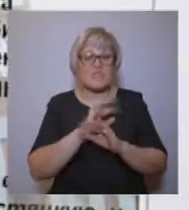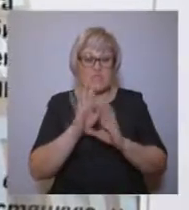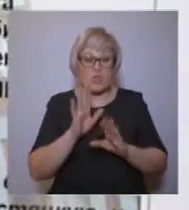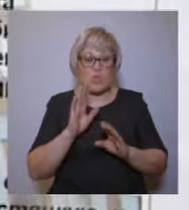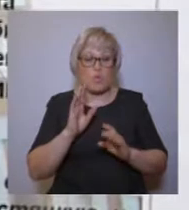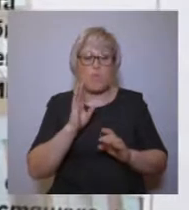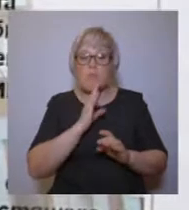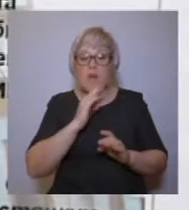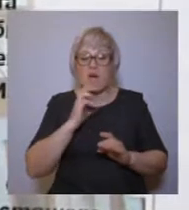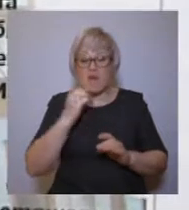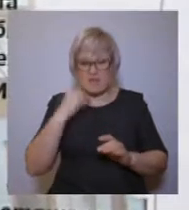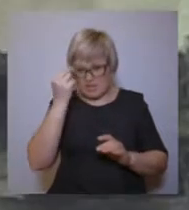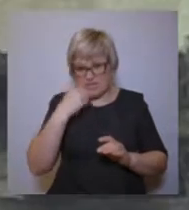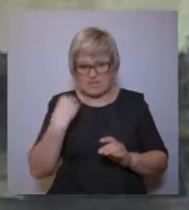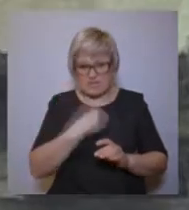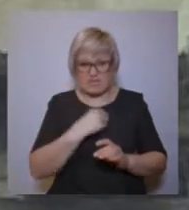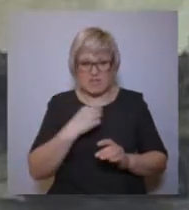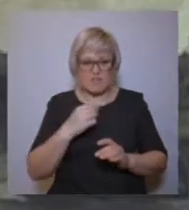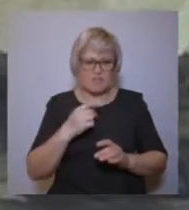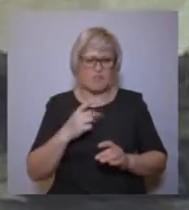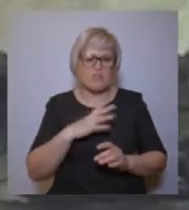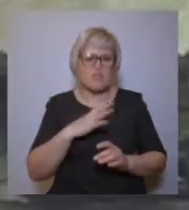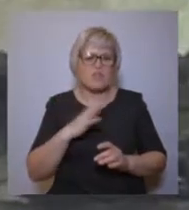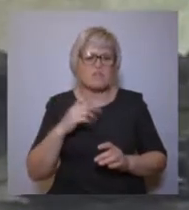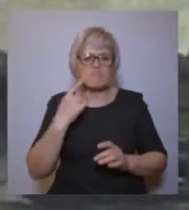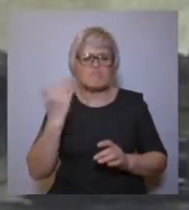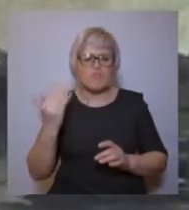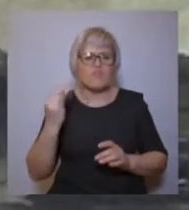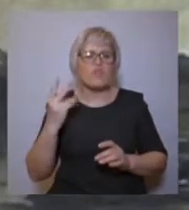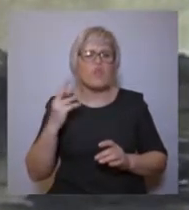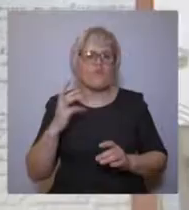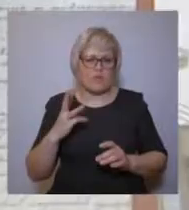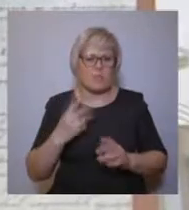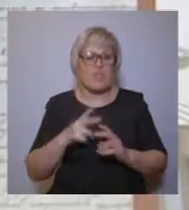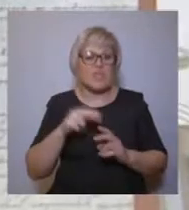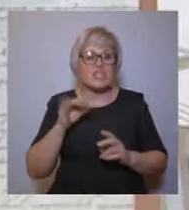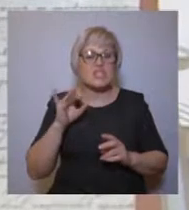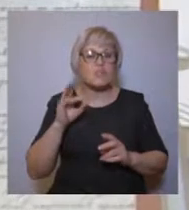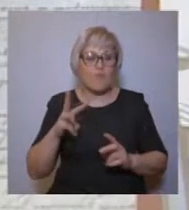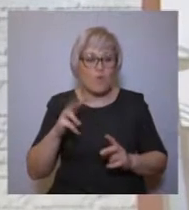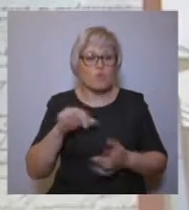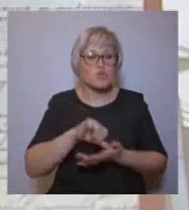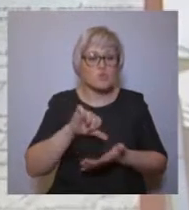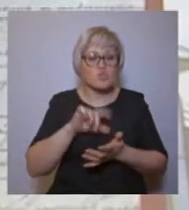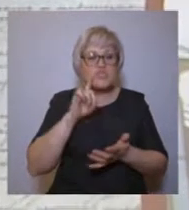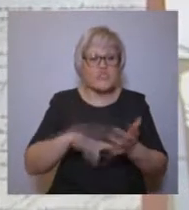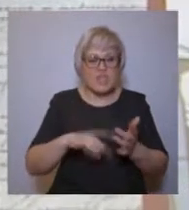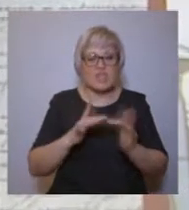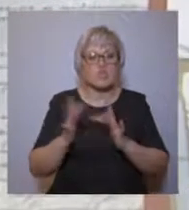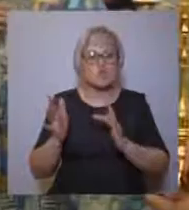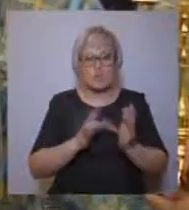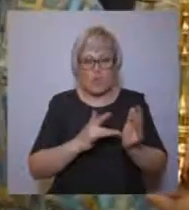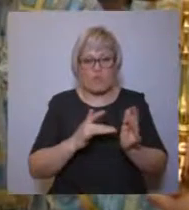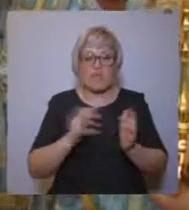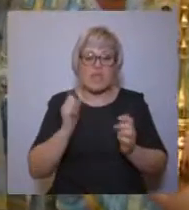Полноватских юртах митрополитом Филофеем, стал символом присутствия веры Христовой на сибирской земле. А память его строителя воздвигнут и в